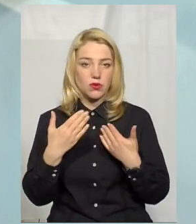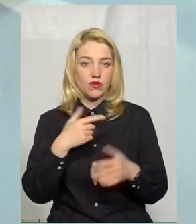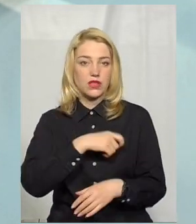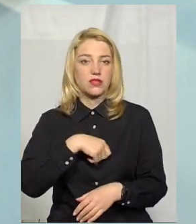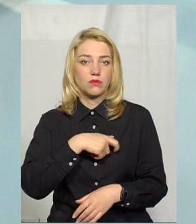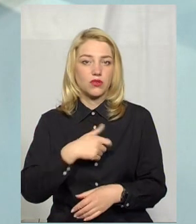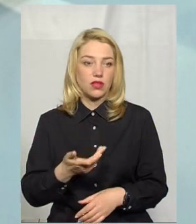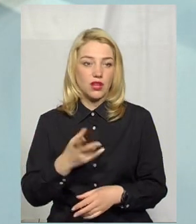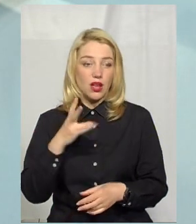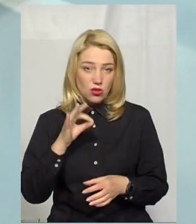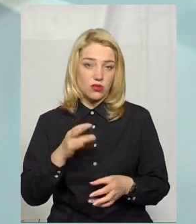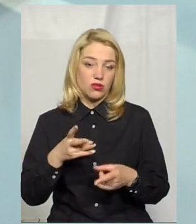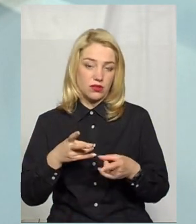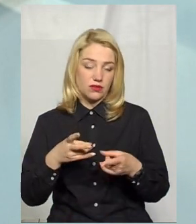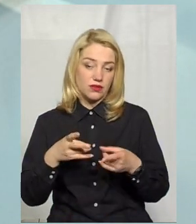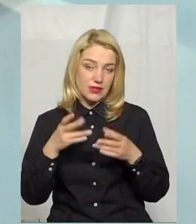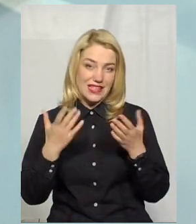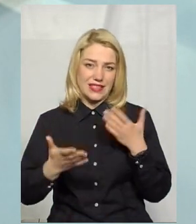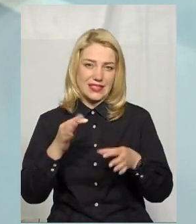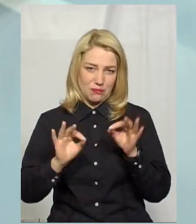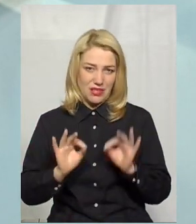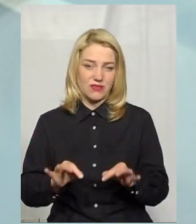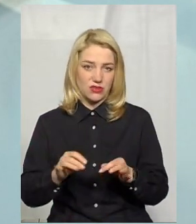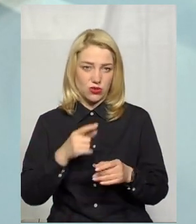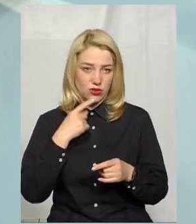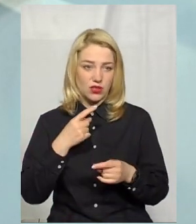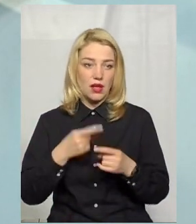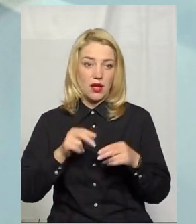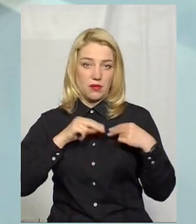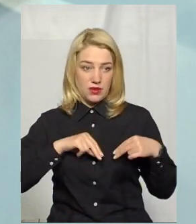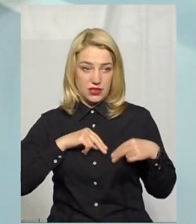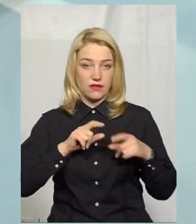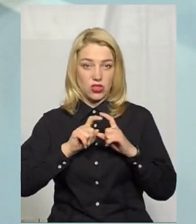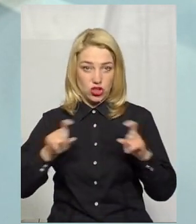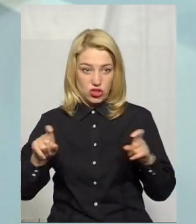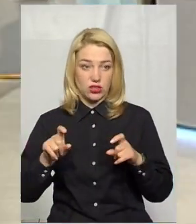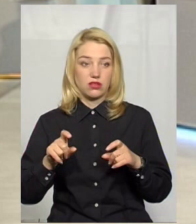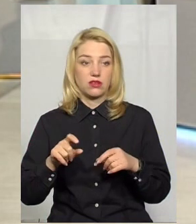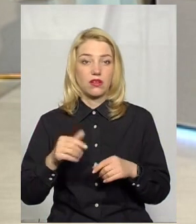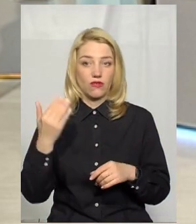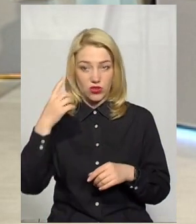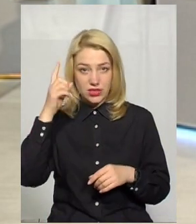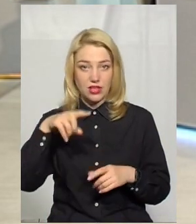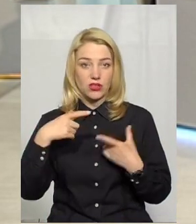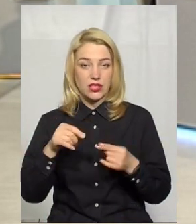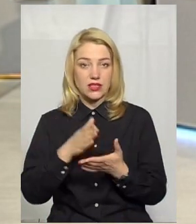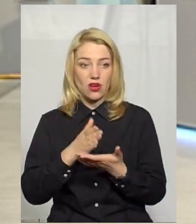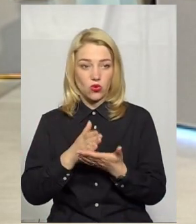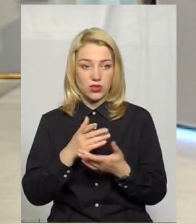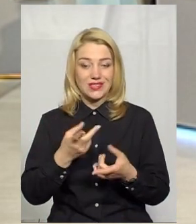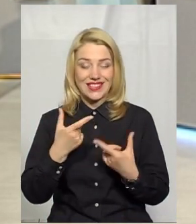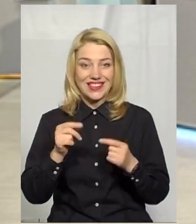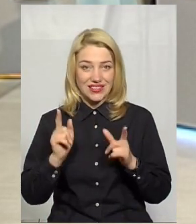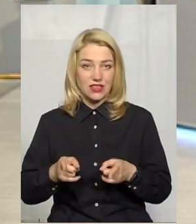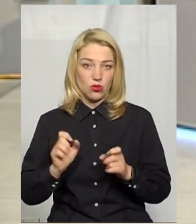Хоча справедливості заради працівники цих шкіл, бо це ж школи, вони знають, де знаходяться, де